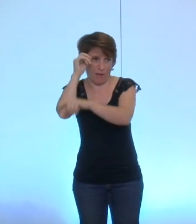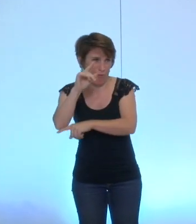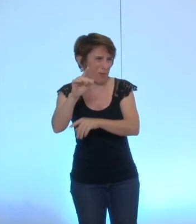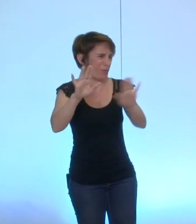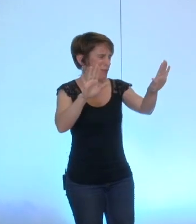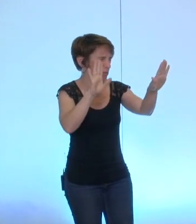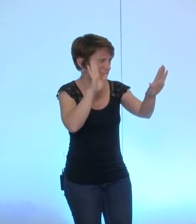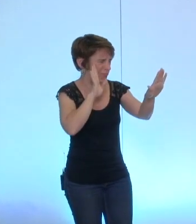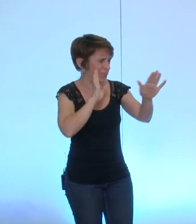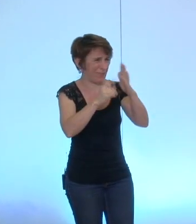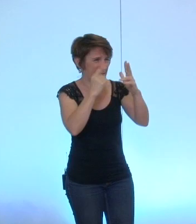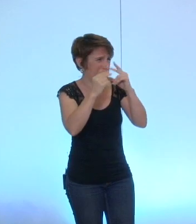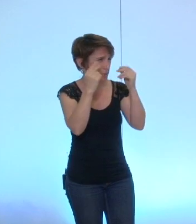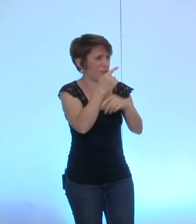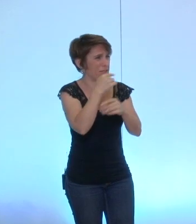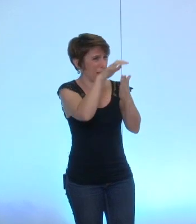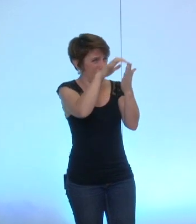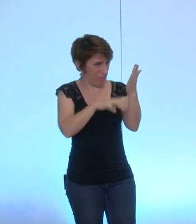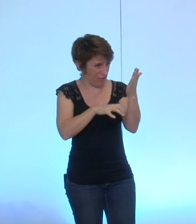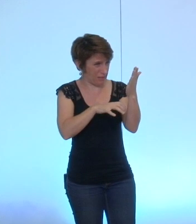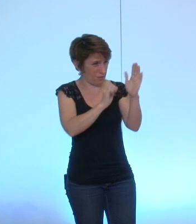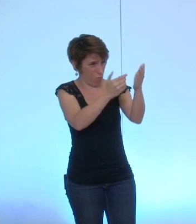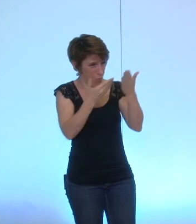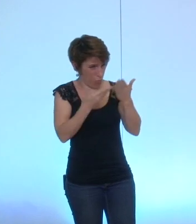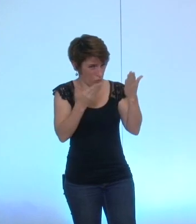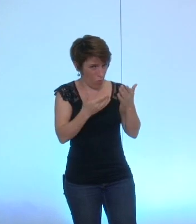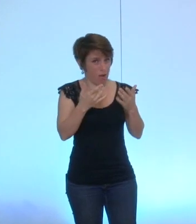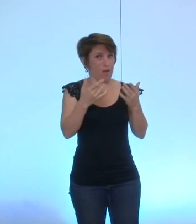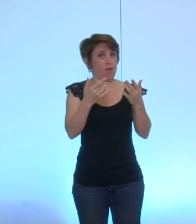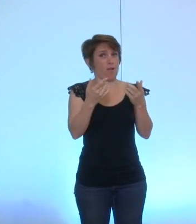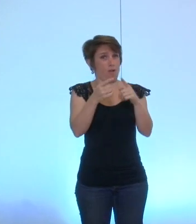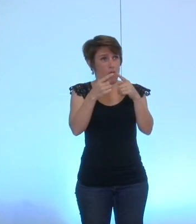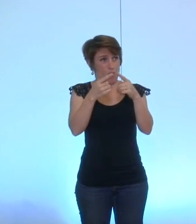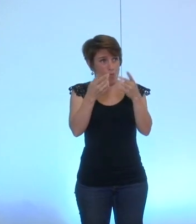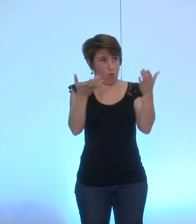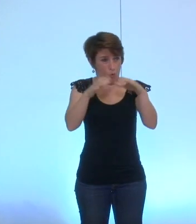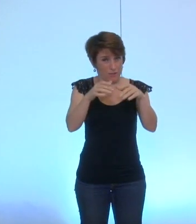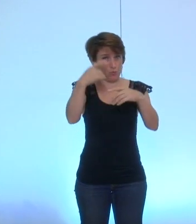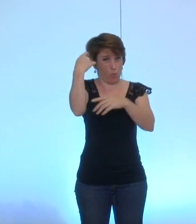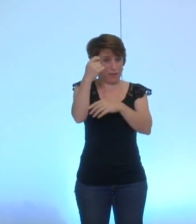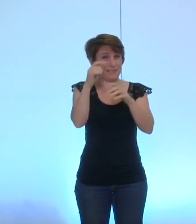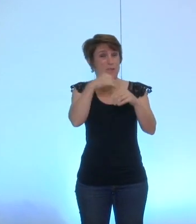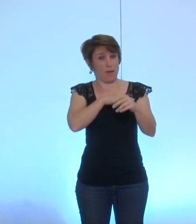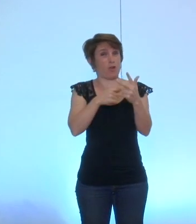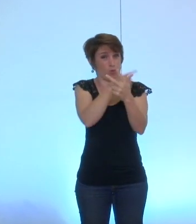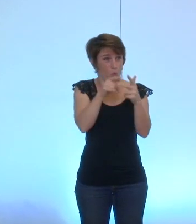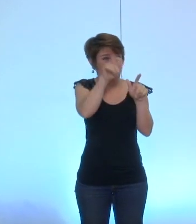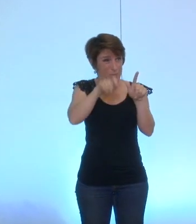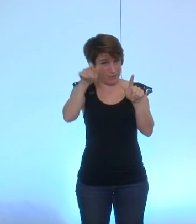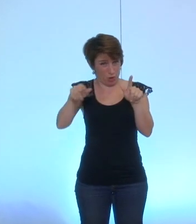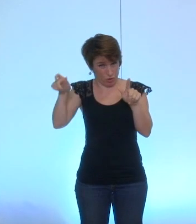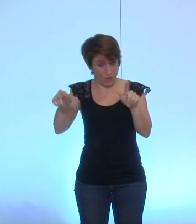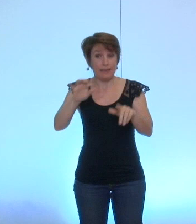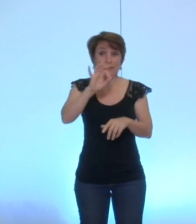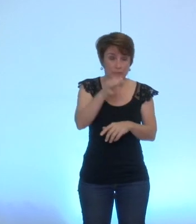qu'il soit présidé par trois personnes soit présidé par un président ou une présidente de la majorité municipale et deux coprésidents